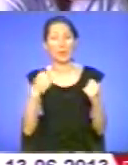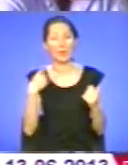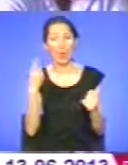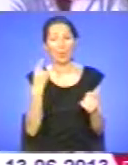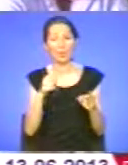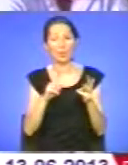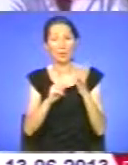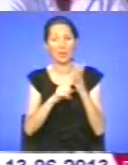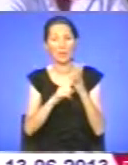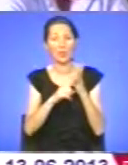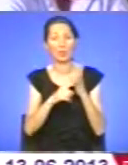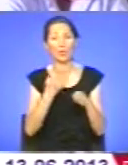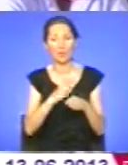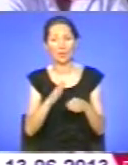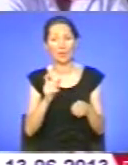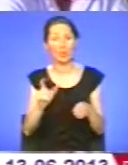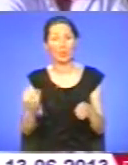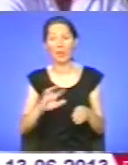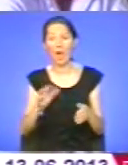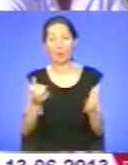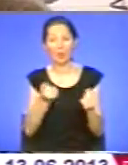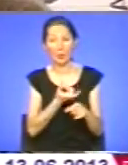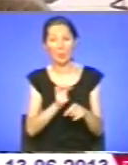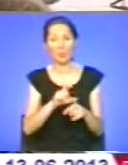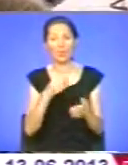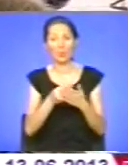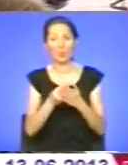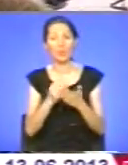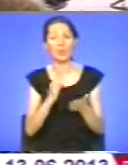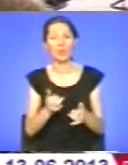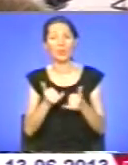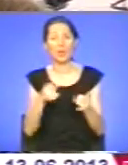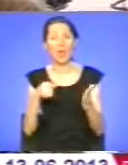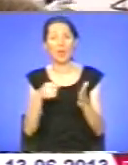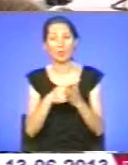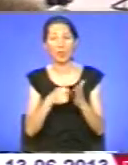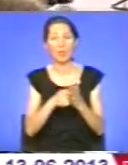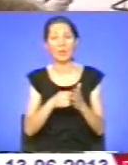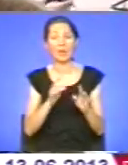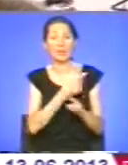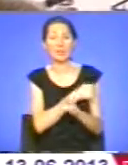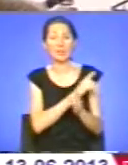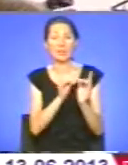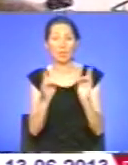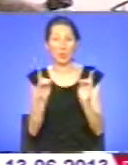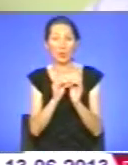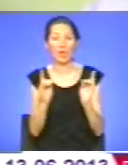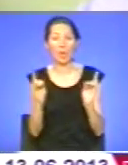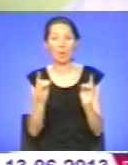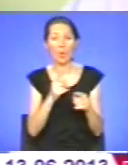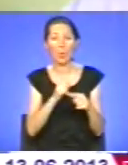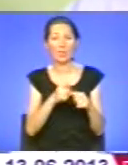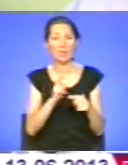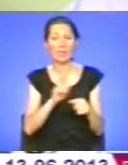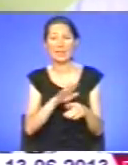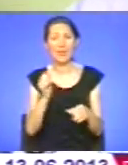пацієнти не отримають. Адже більшість коштів йде на утримання стаціонарів, половина з яких не працюють. Оцих